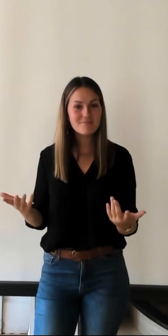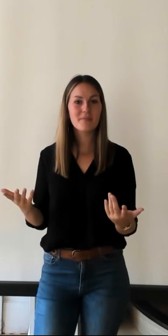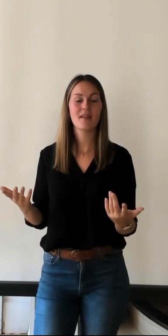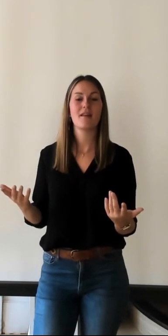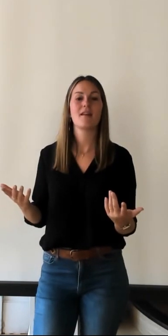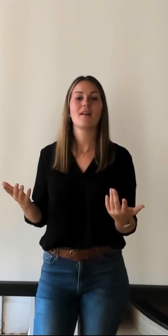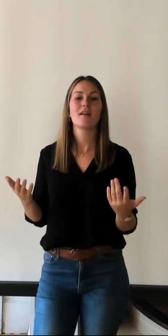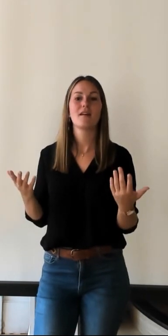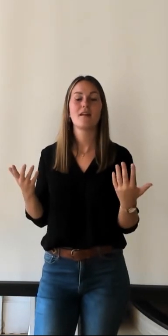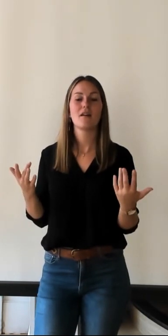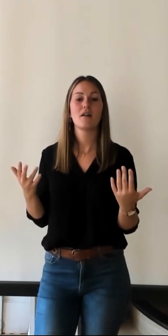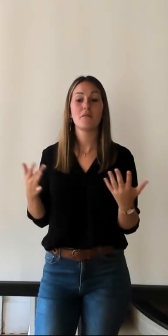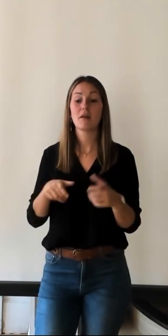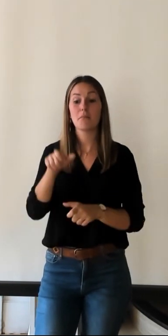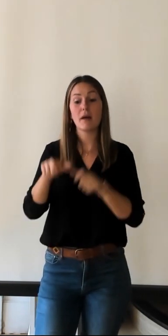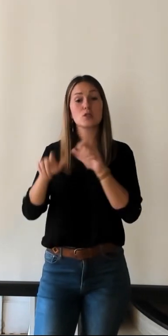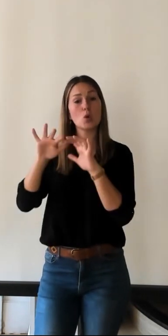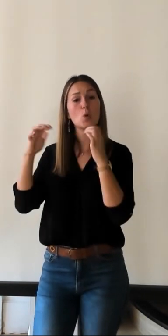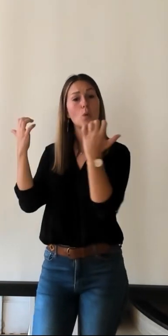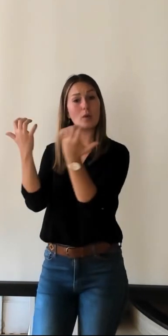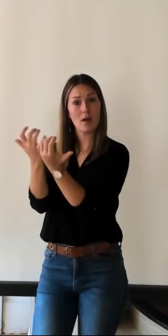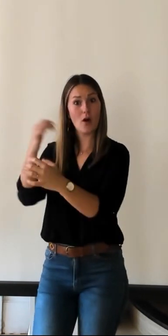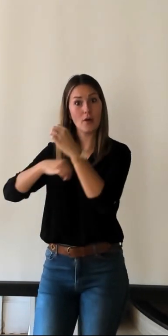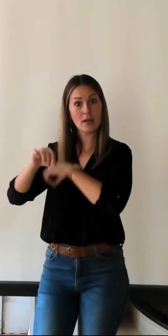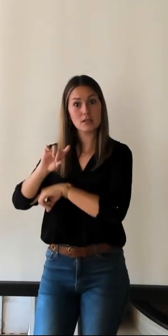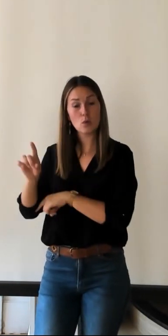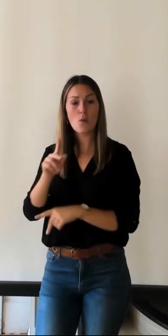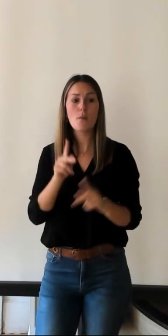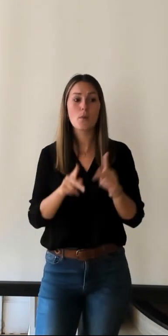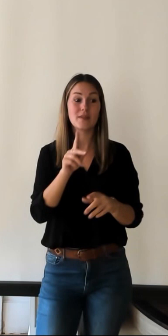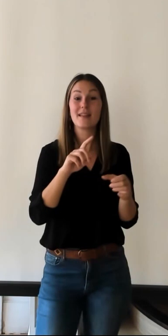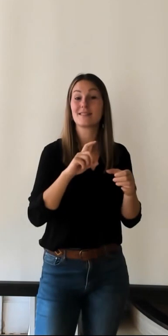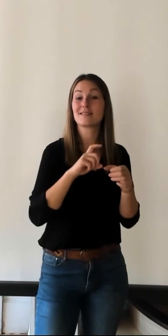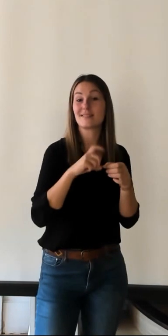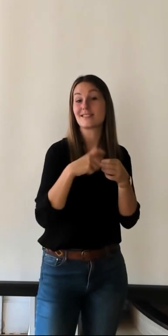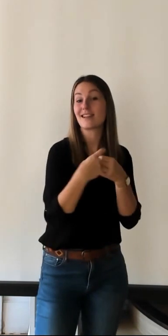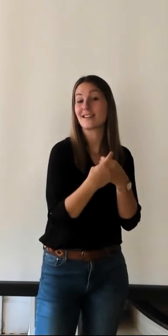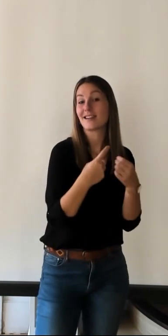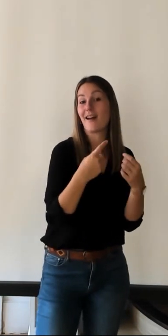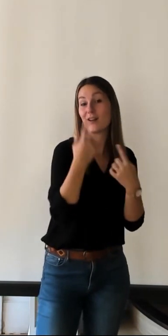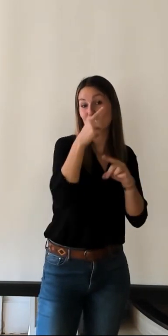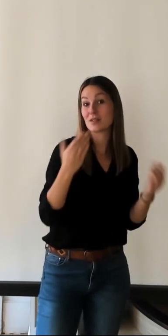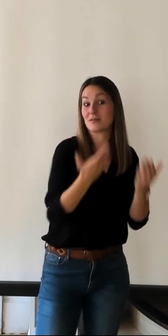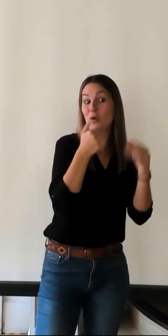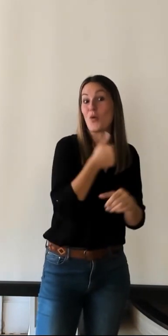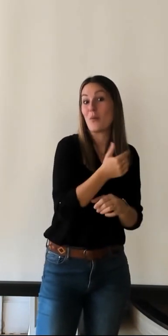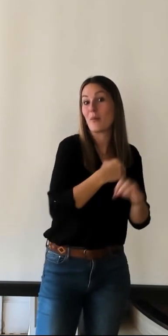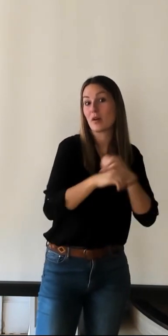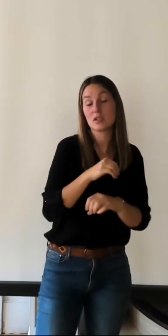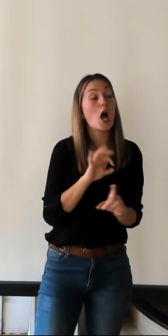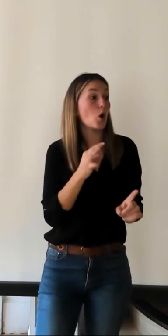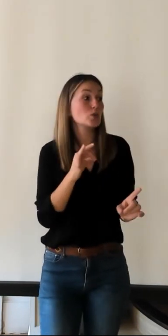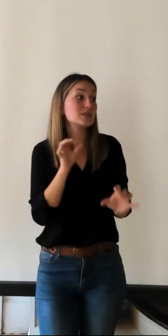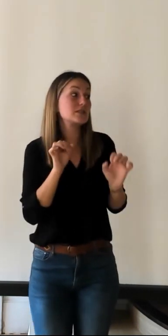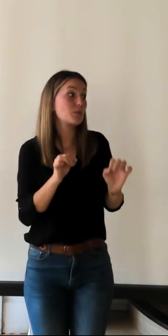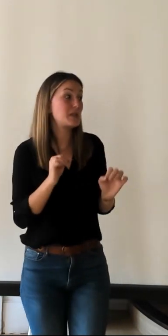par non pas par les gens du congrès mais peut-être en relation avec le syndicat d'initiative oui c'est possible mais là c'est vrai qu'on n'a pas